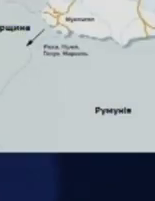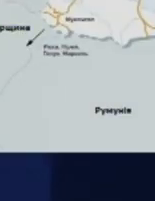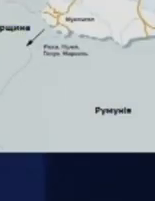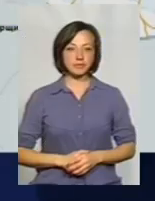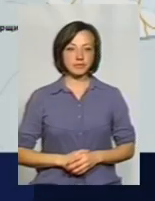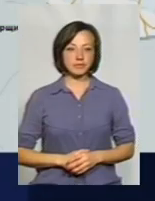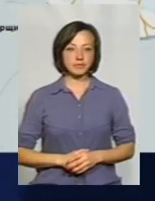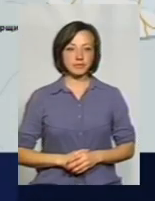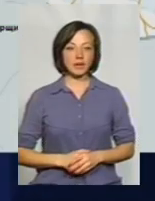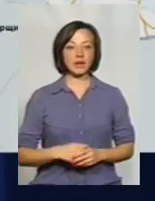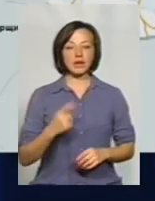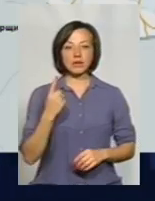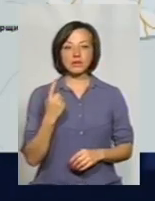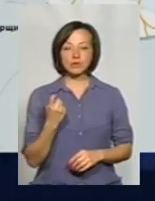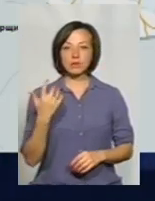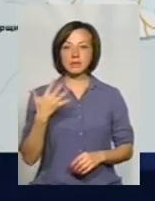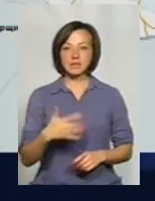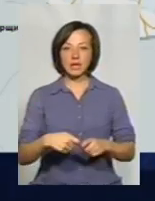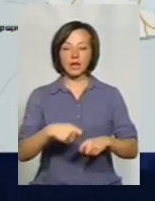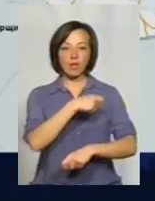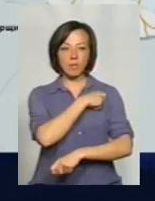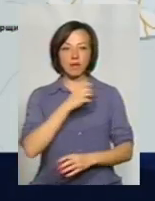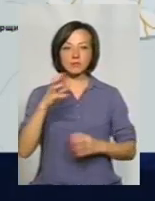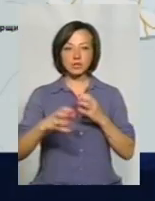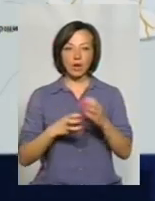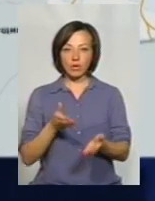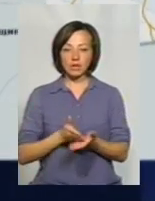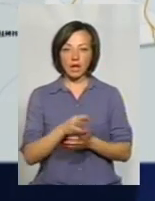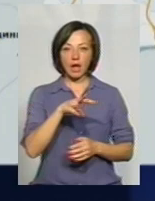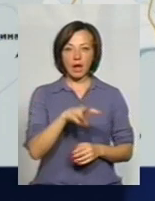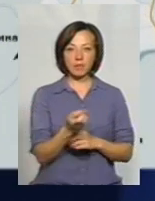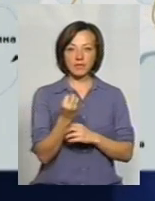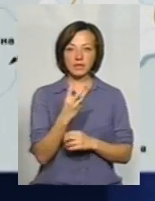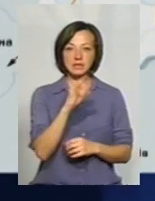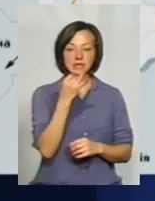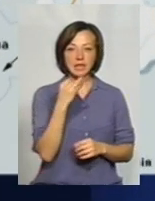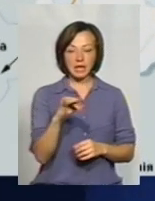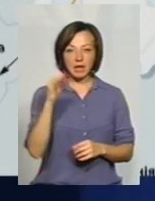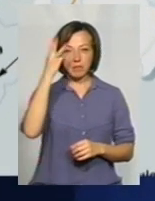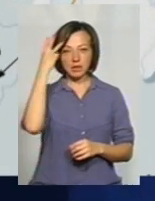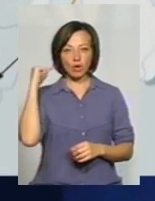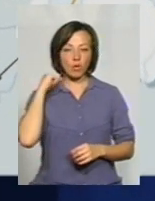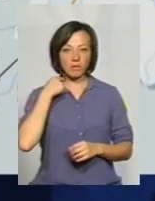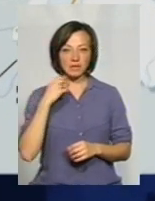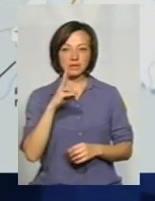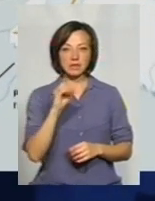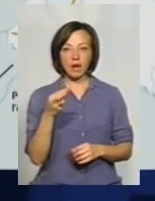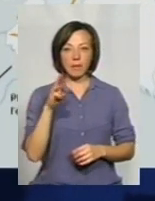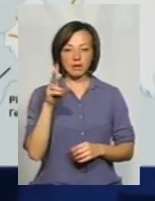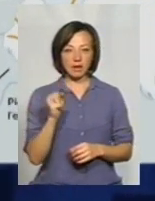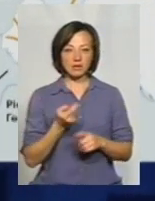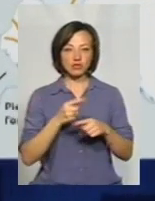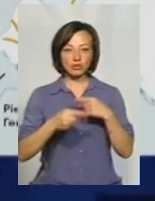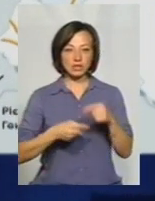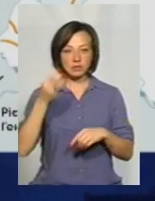150 кілометрів міжнародної автомагістралі М12 Стрий-Хмельницький-Кропивницький-Знаменка проходить через Хмельниччину. Це